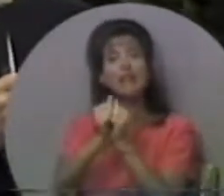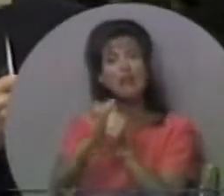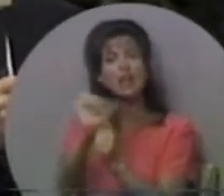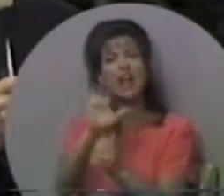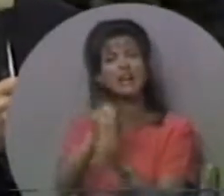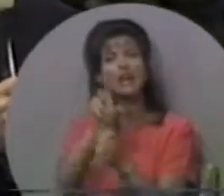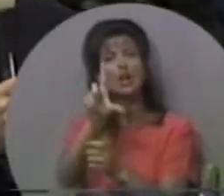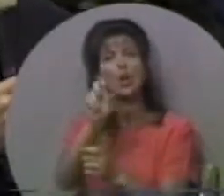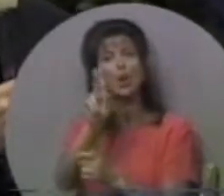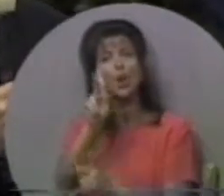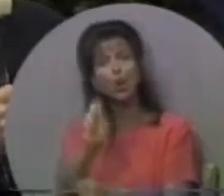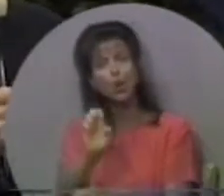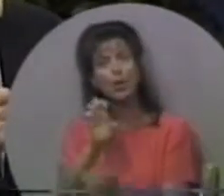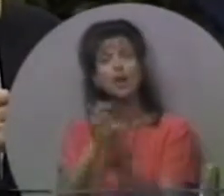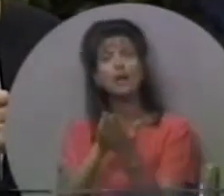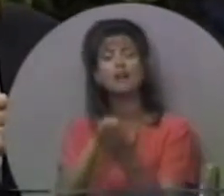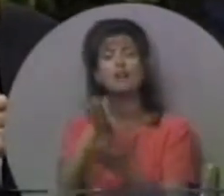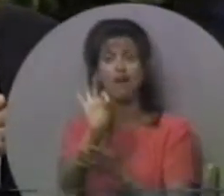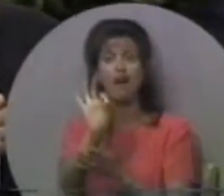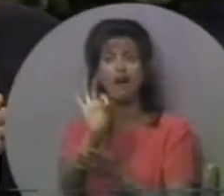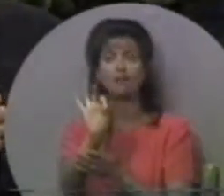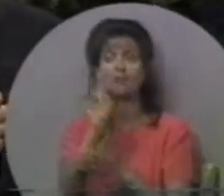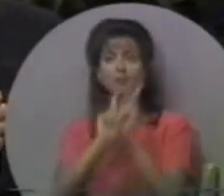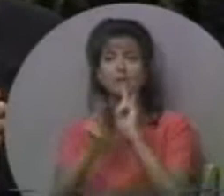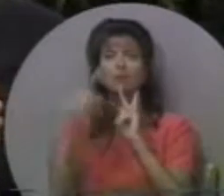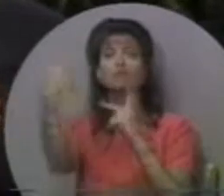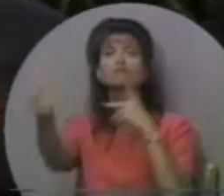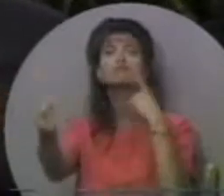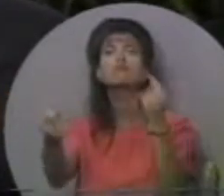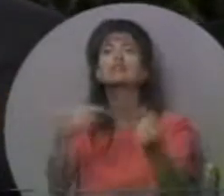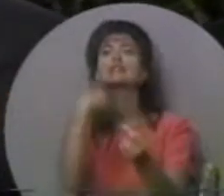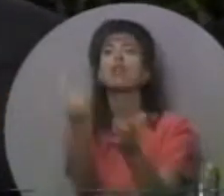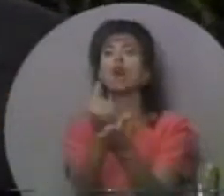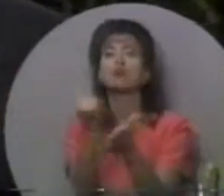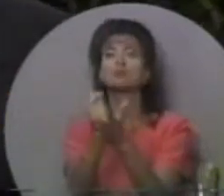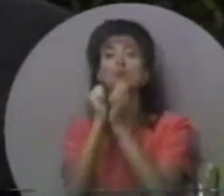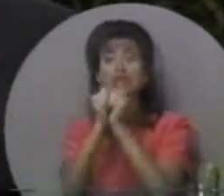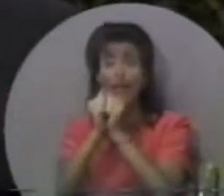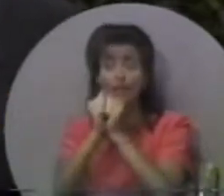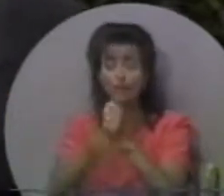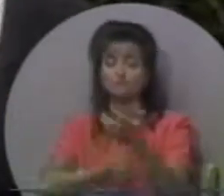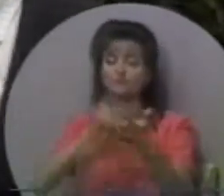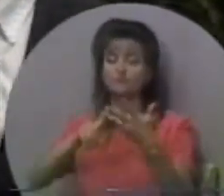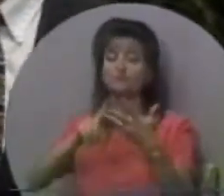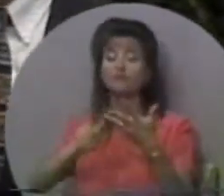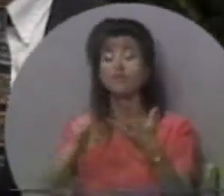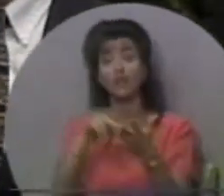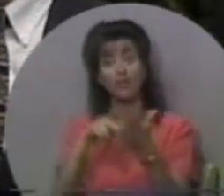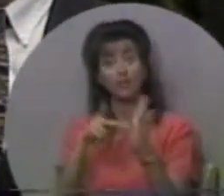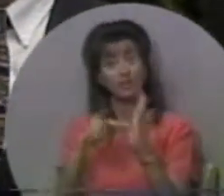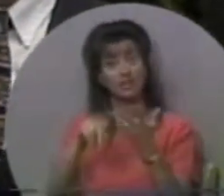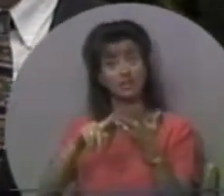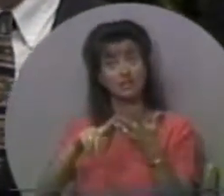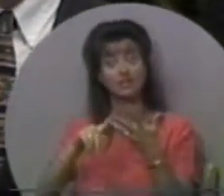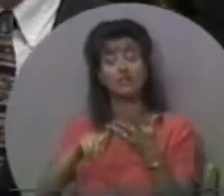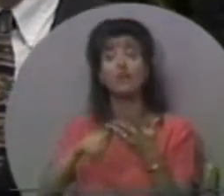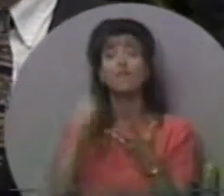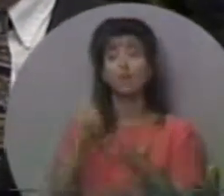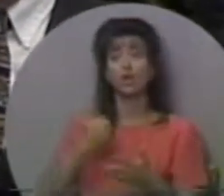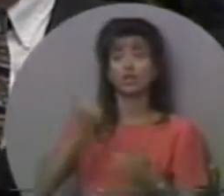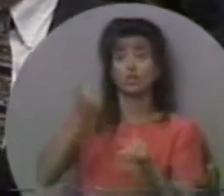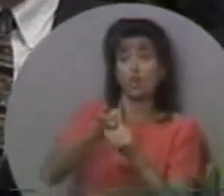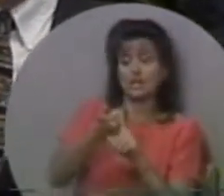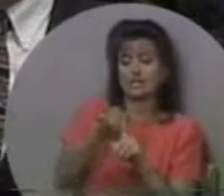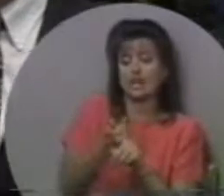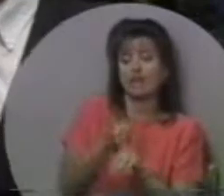вони робили в Луки 9 з Ісусом, чоловіки і жінки пішли здебувати душі. «Проскалео» означає бути покликаним